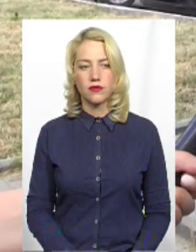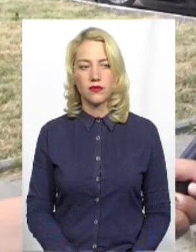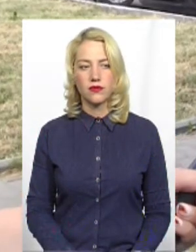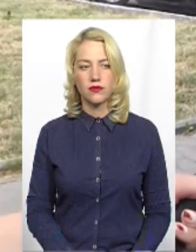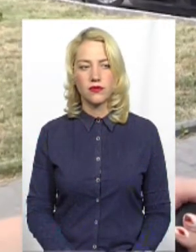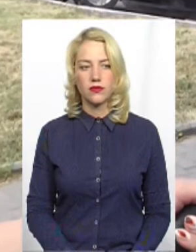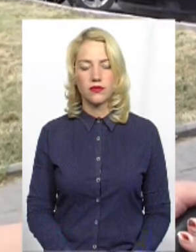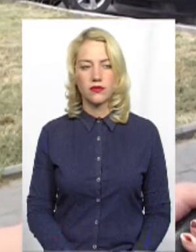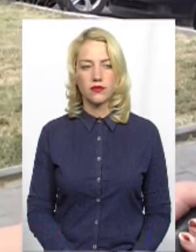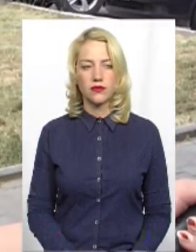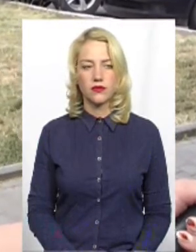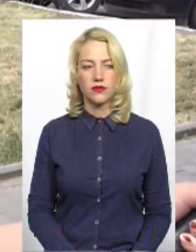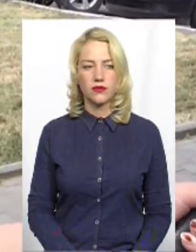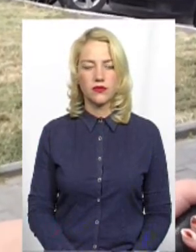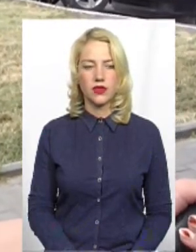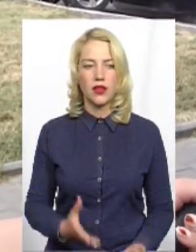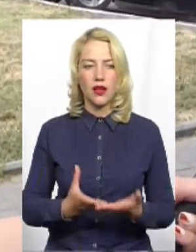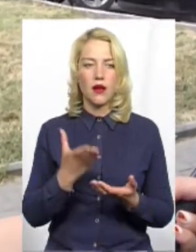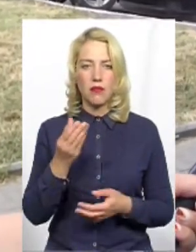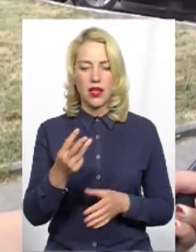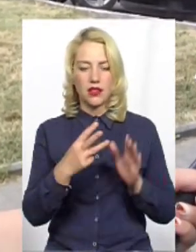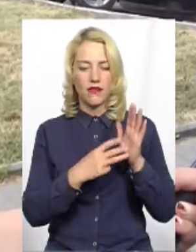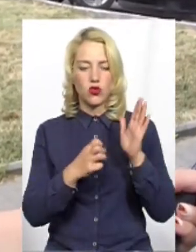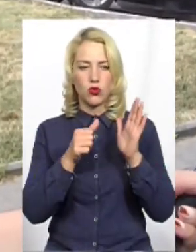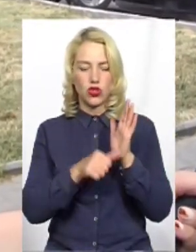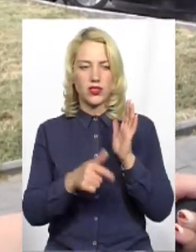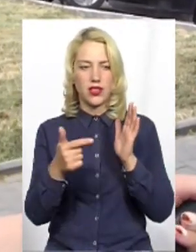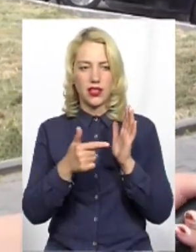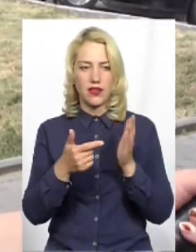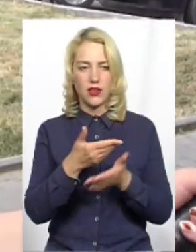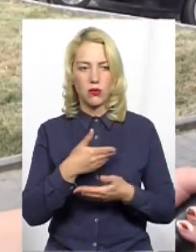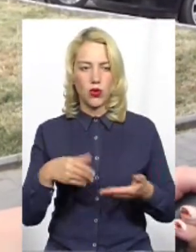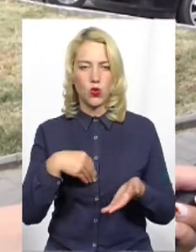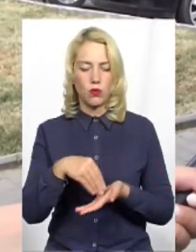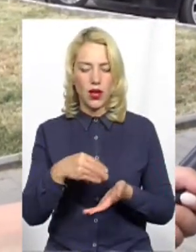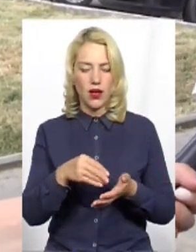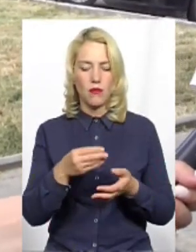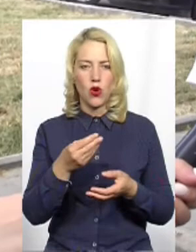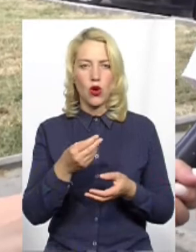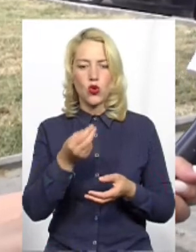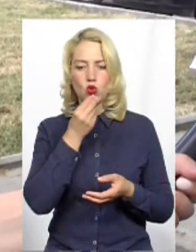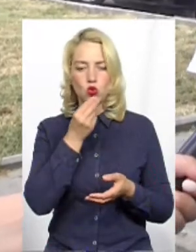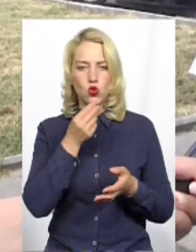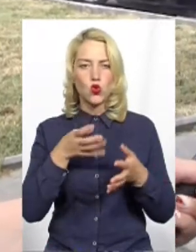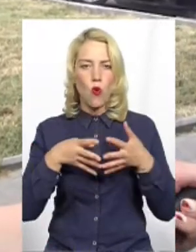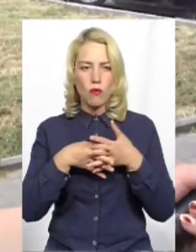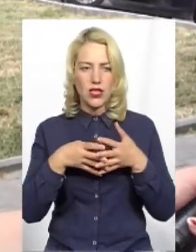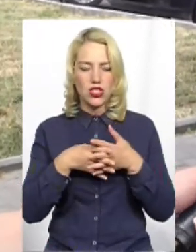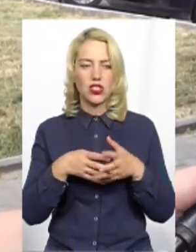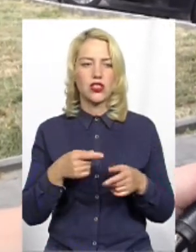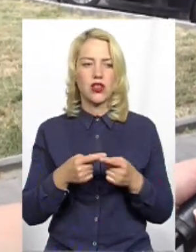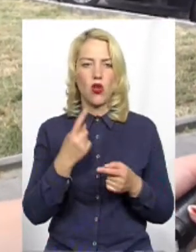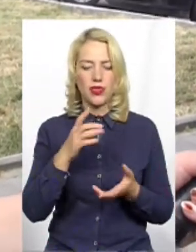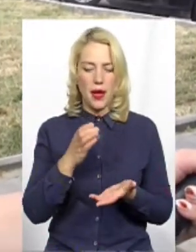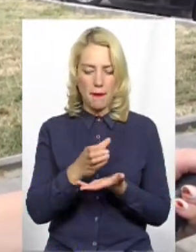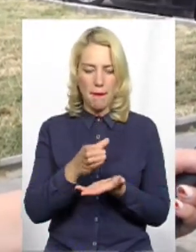Платять 860 гривень Ми купляємо суміш гіпоалергенов Одна банка